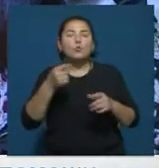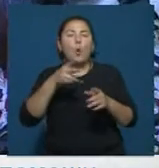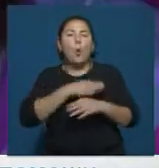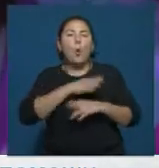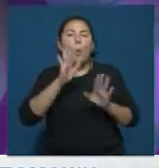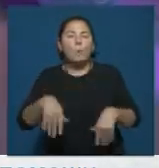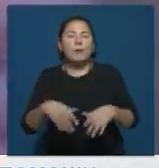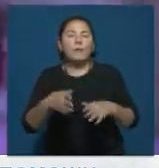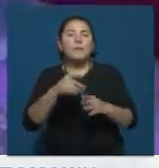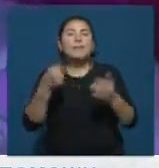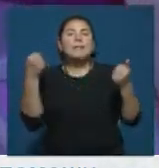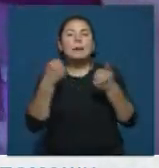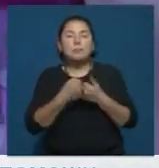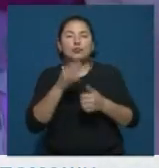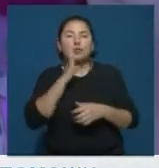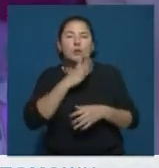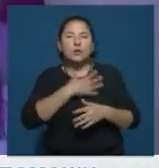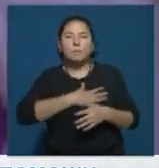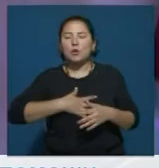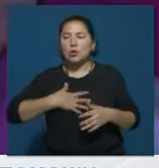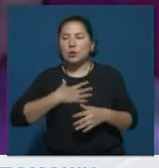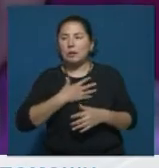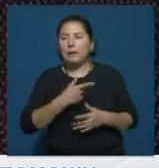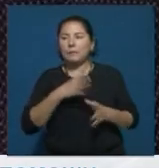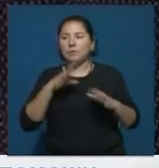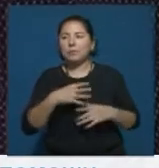После смерти женщина пережила все круги ада.